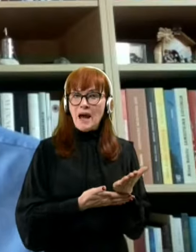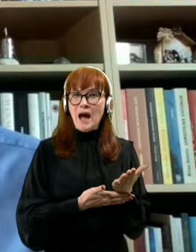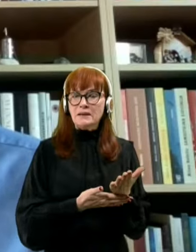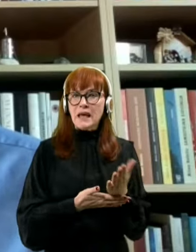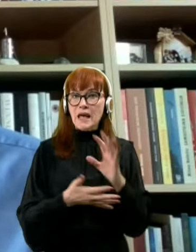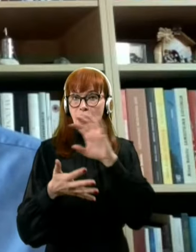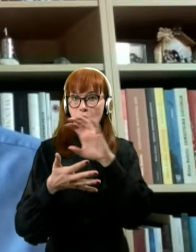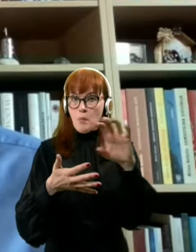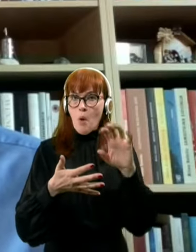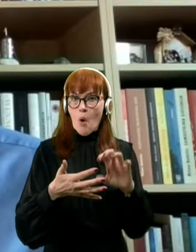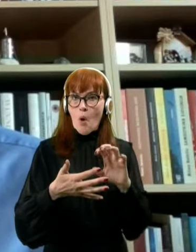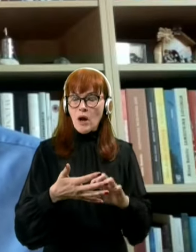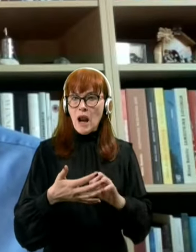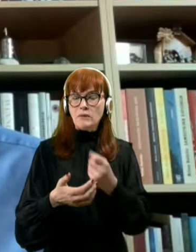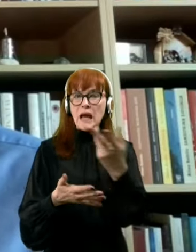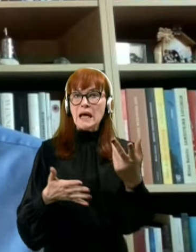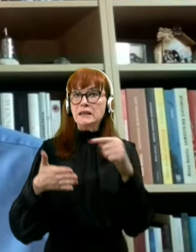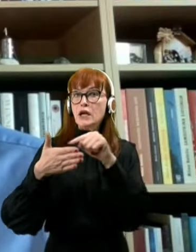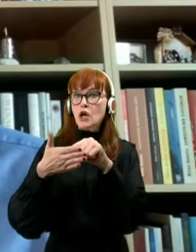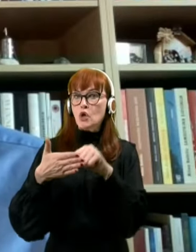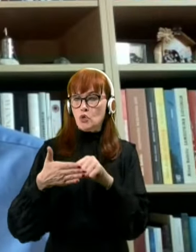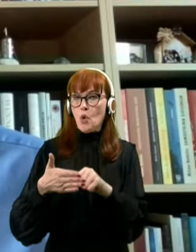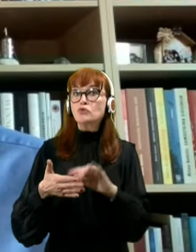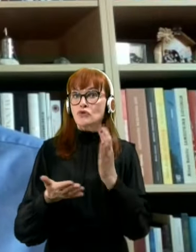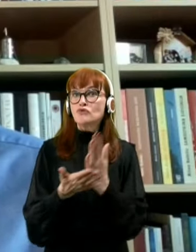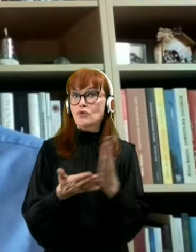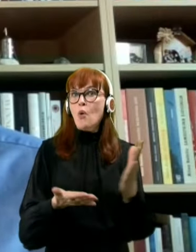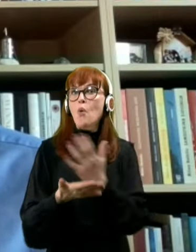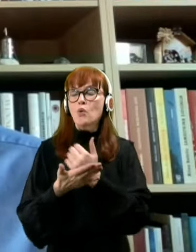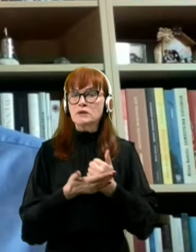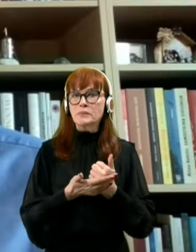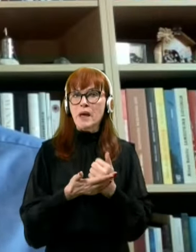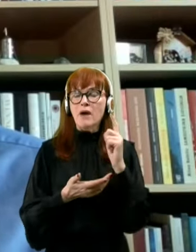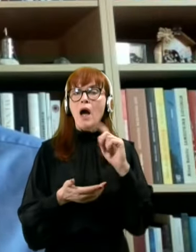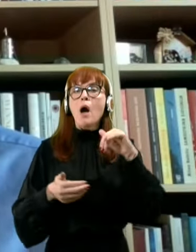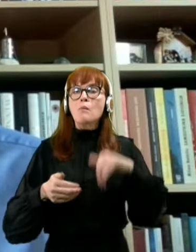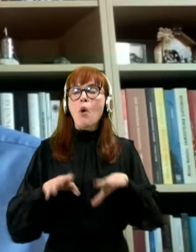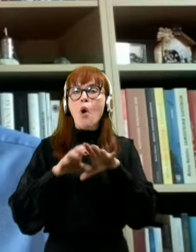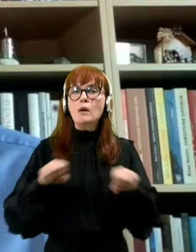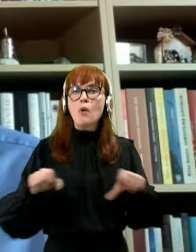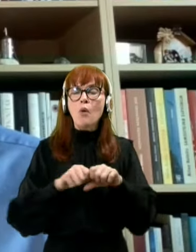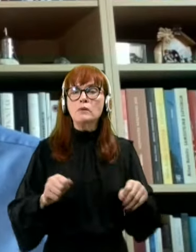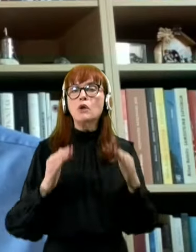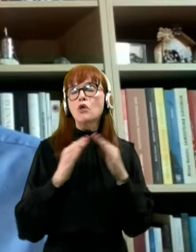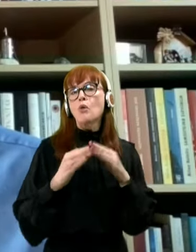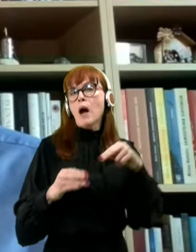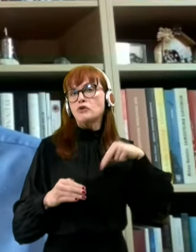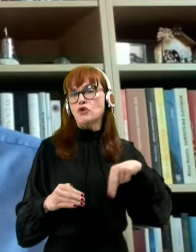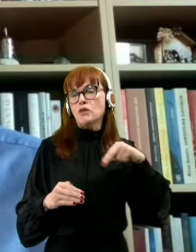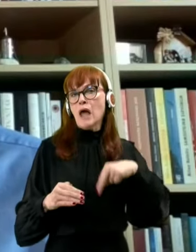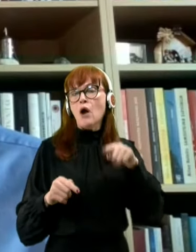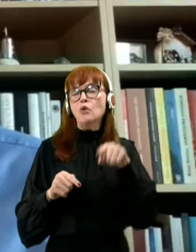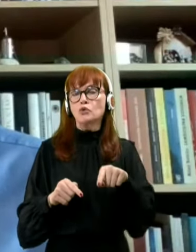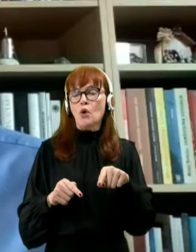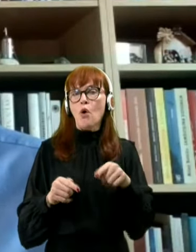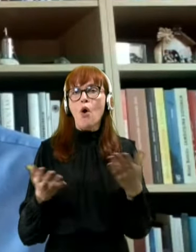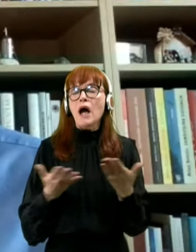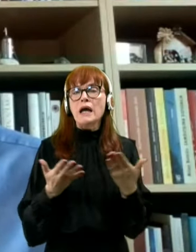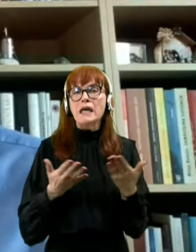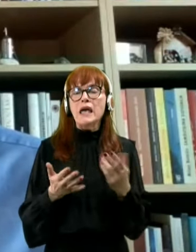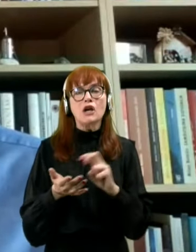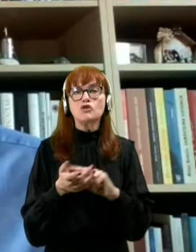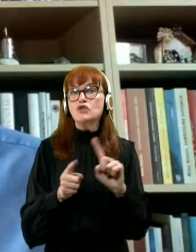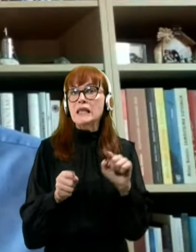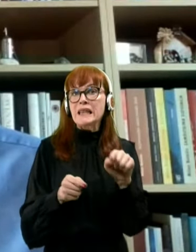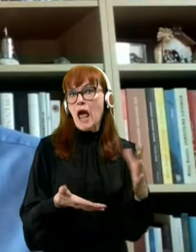poglavih, v nekaterih točkah nam še uspeva, ampak moramo pa upraviti tudi domačo nalogo tam, kjer nam to še ne